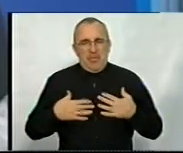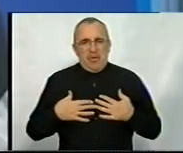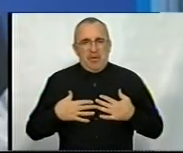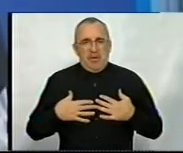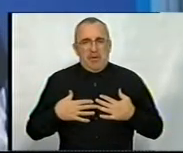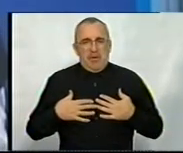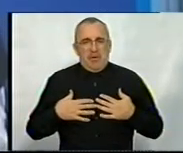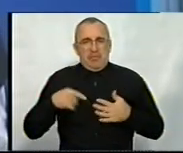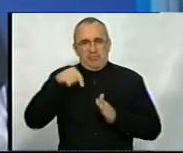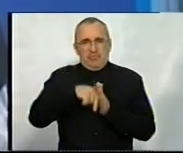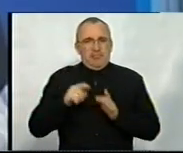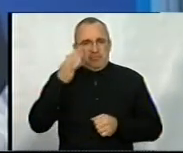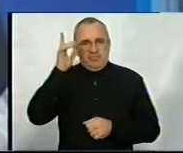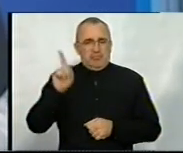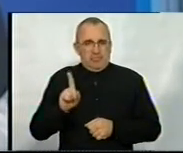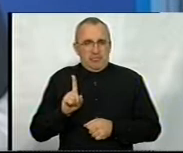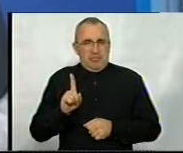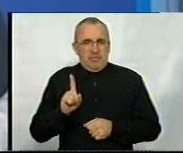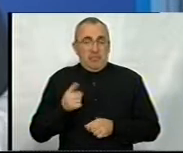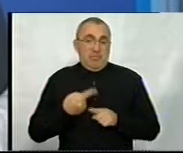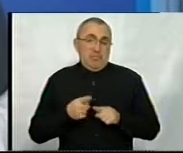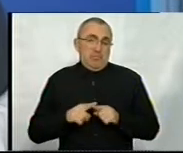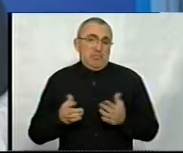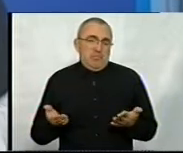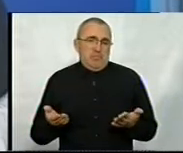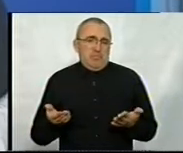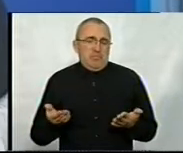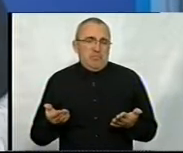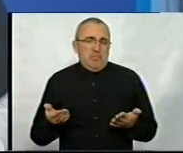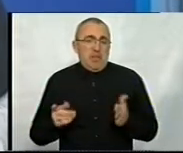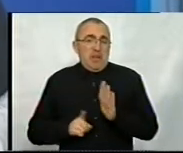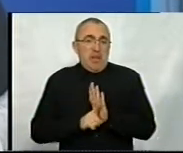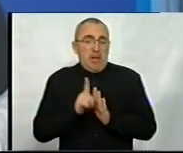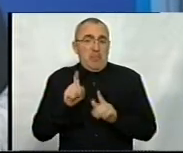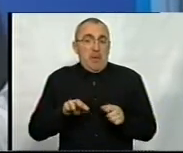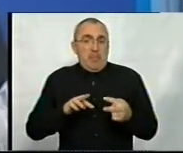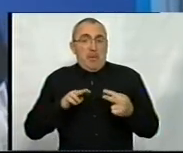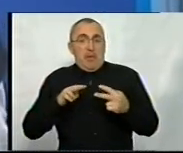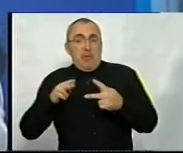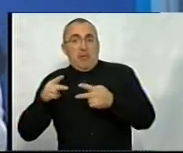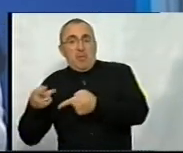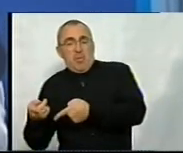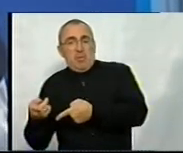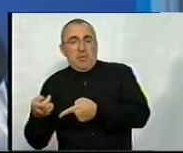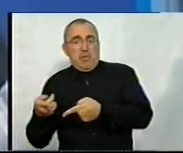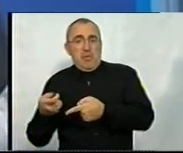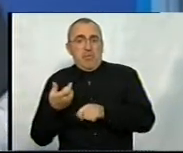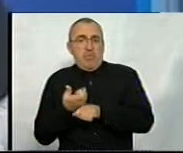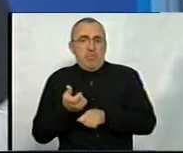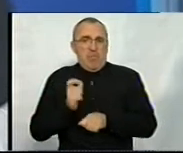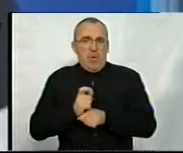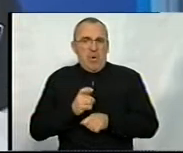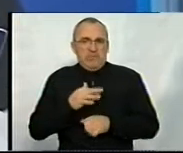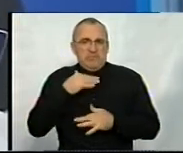веду. Ну, якось це все, от, начало переходити просто більше в